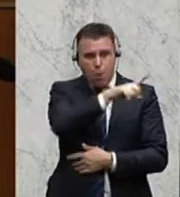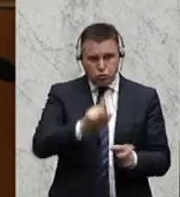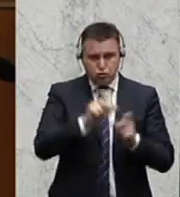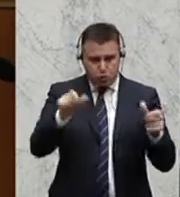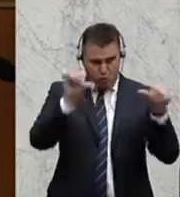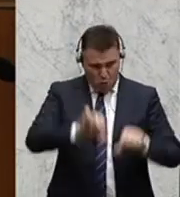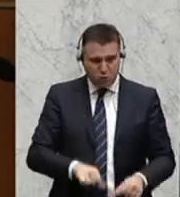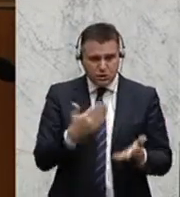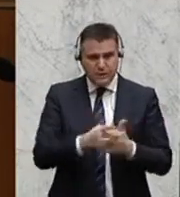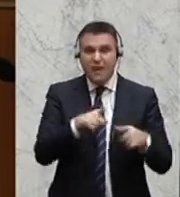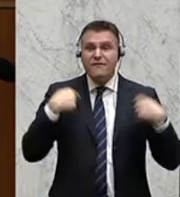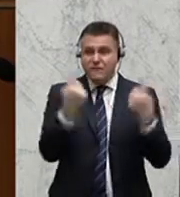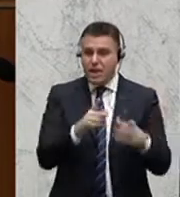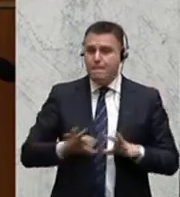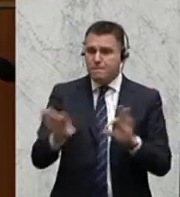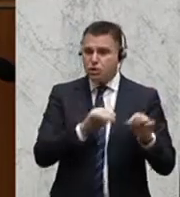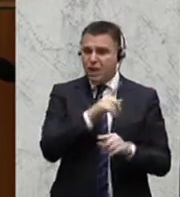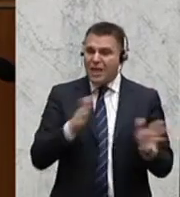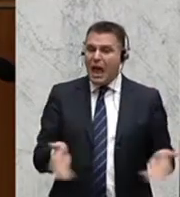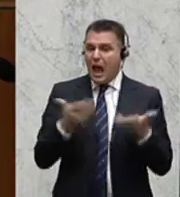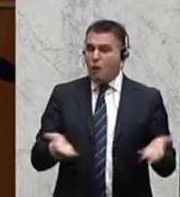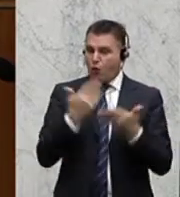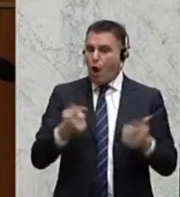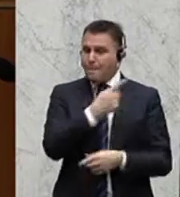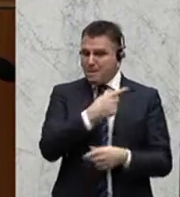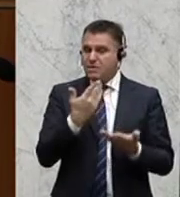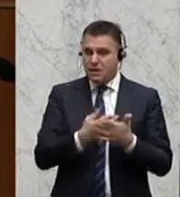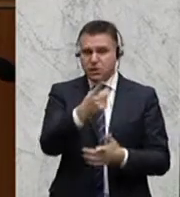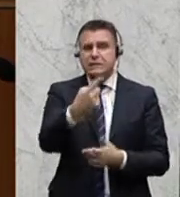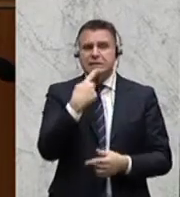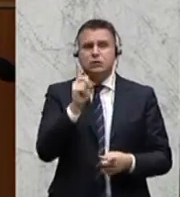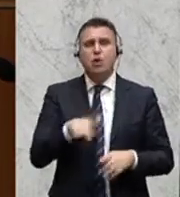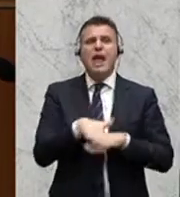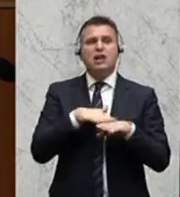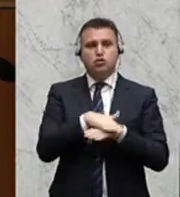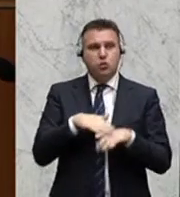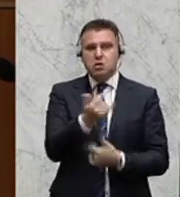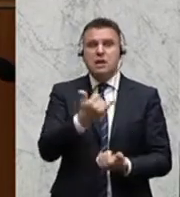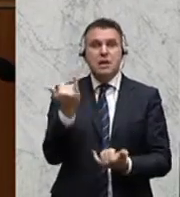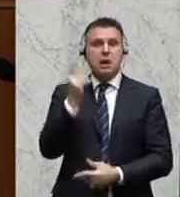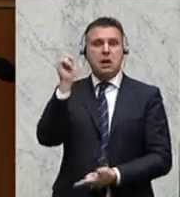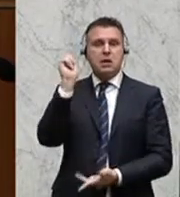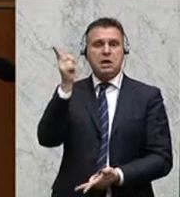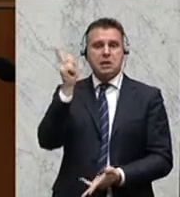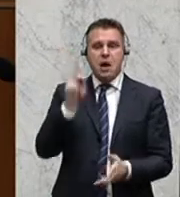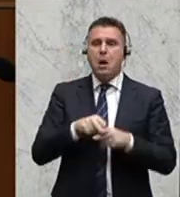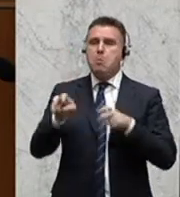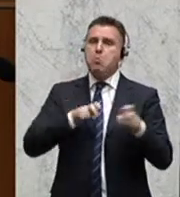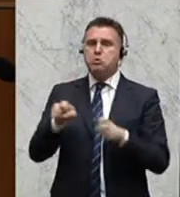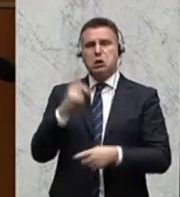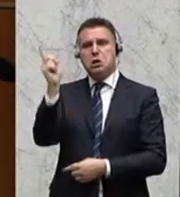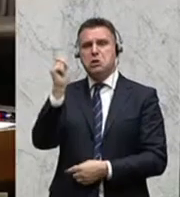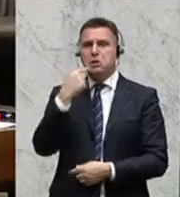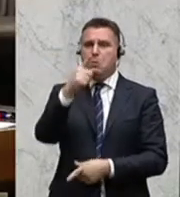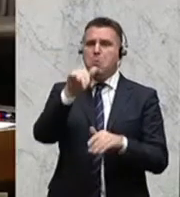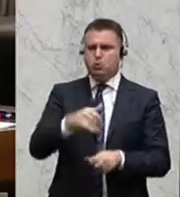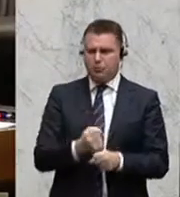Wir alle sind jetzt mit diesen Aufräumarbeiten beschäftigt. Ich würde mir einfach erwarten, dass er einfach mal Entschuldigung sagt und dann nicht oberlehrerhaft in Wahrheit dann der Bundesregierung gute Ratschläge